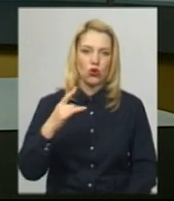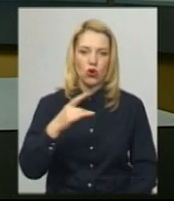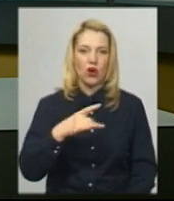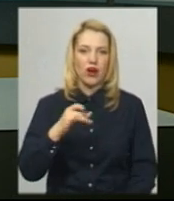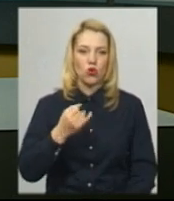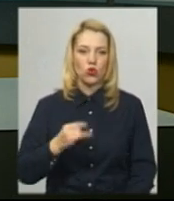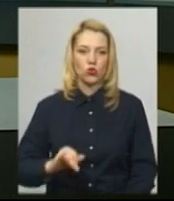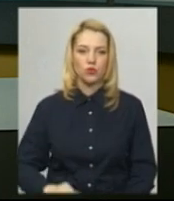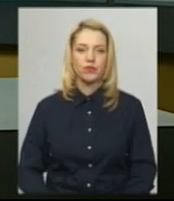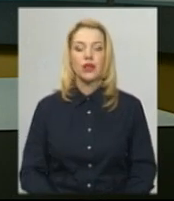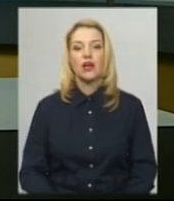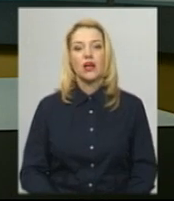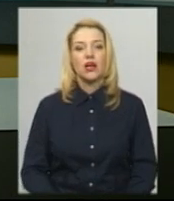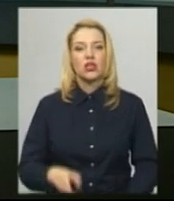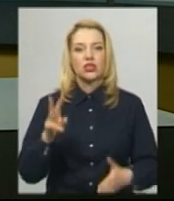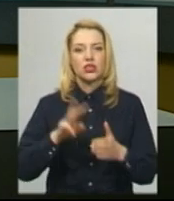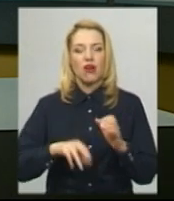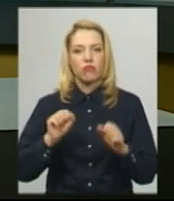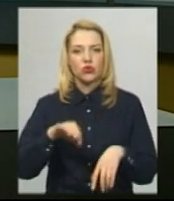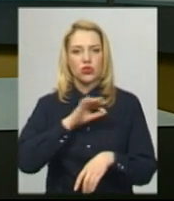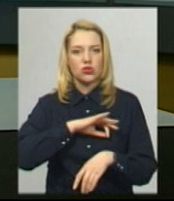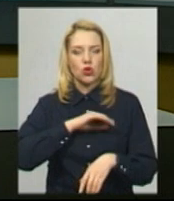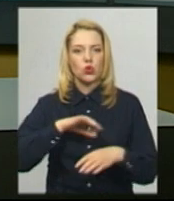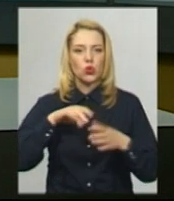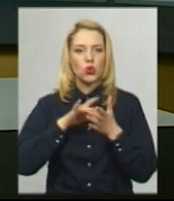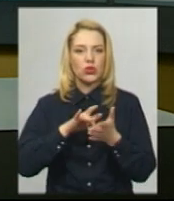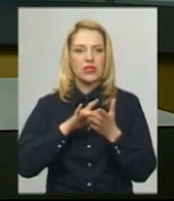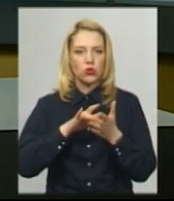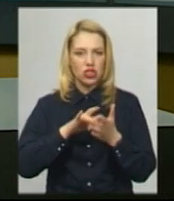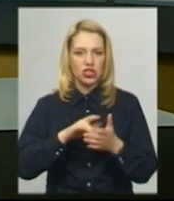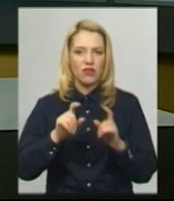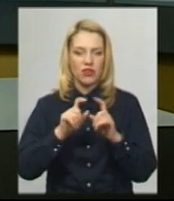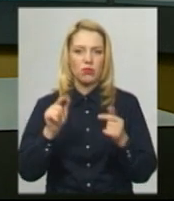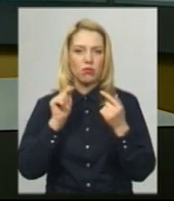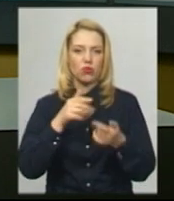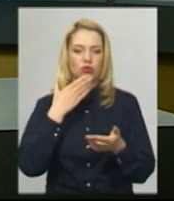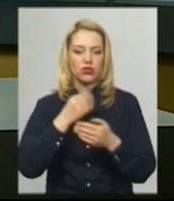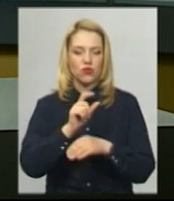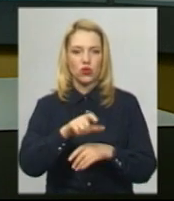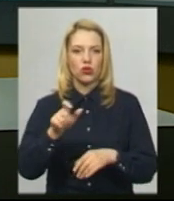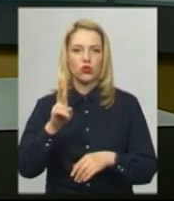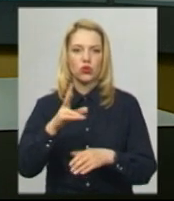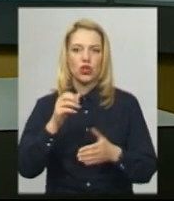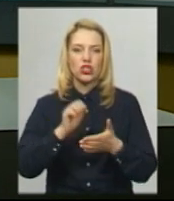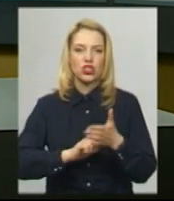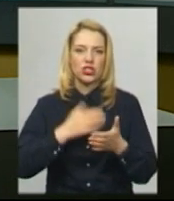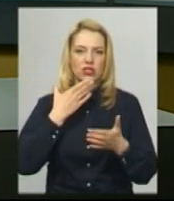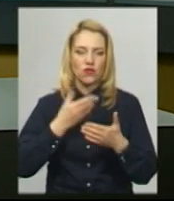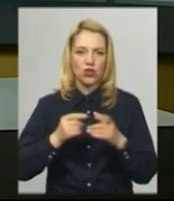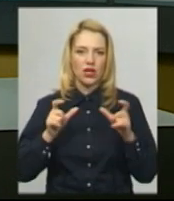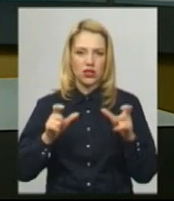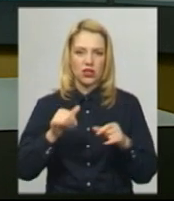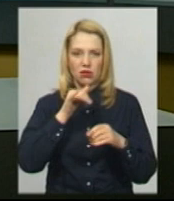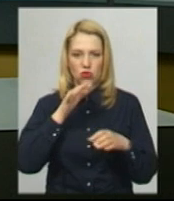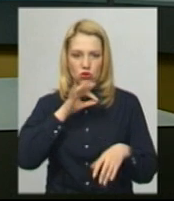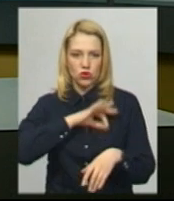Штрафні санкції можуть застосувати туристичні фірми проти своїх клієнтів, які через карантин не можуть скористатися потівкою